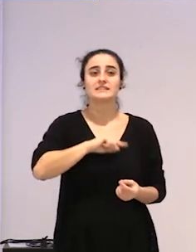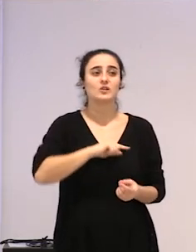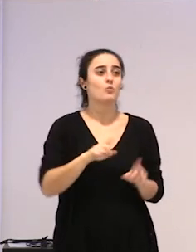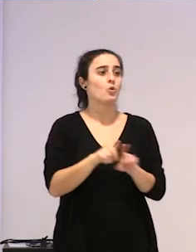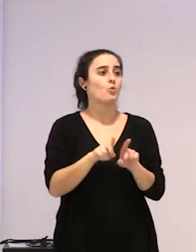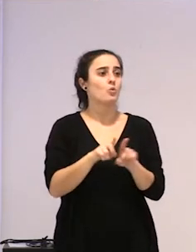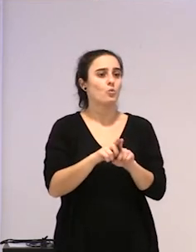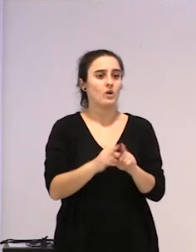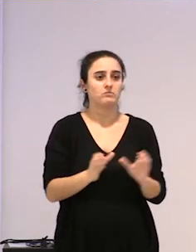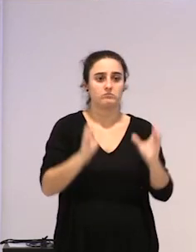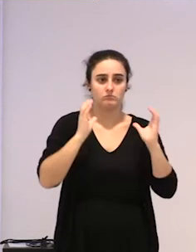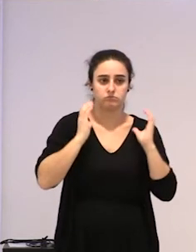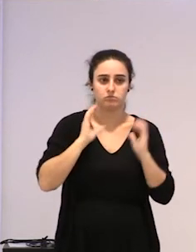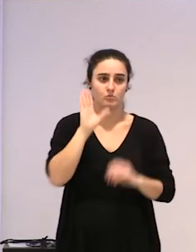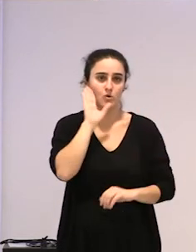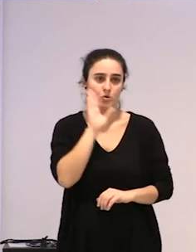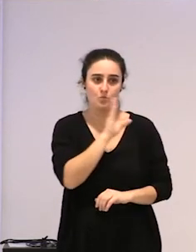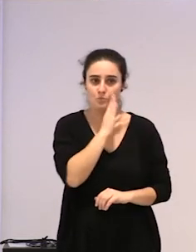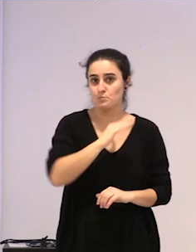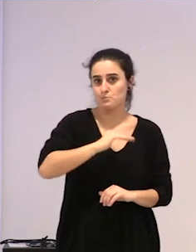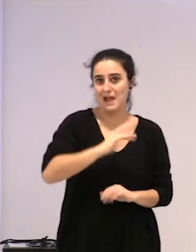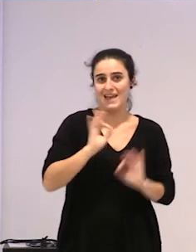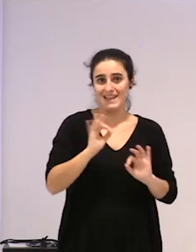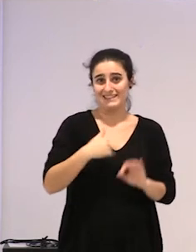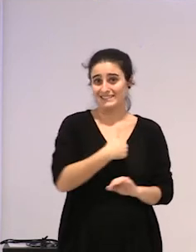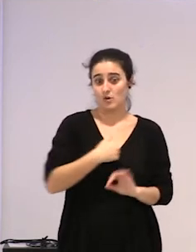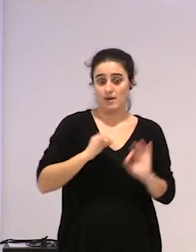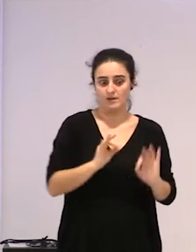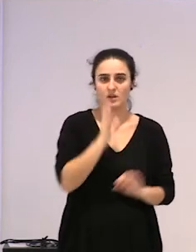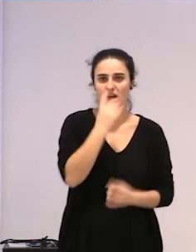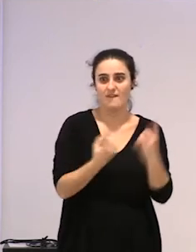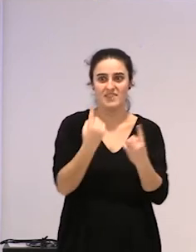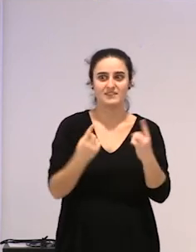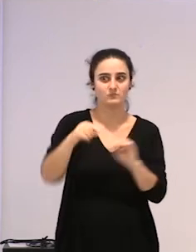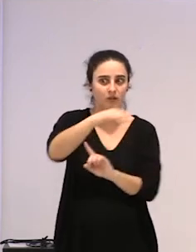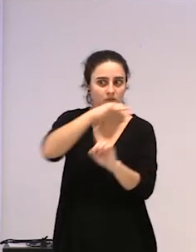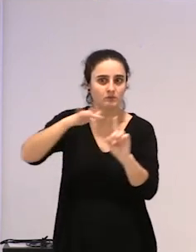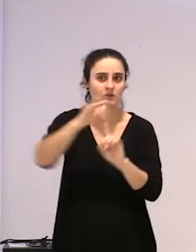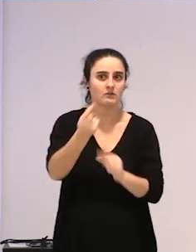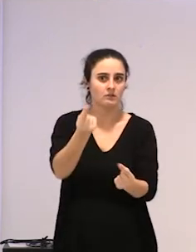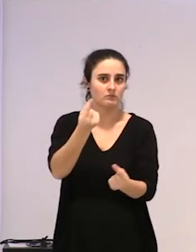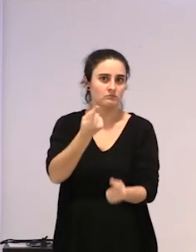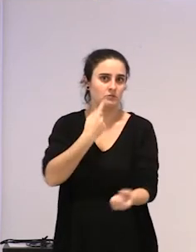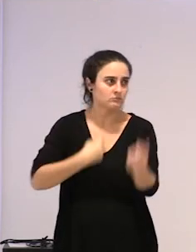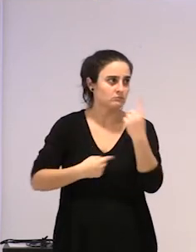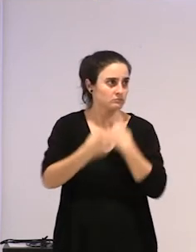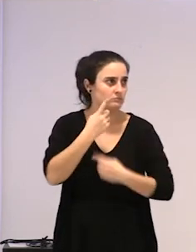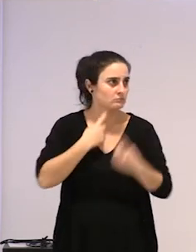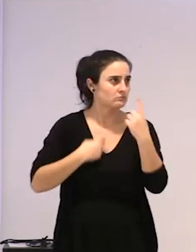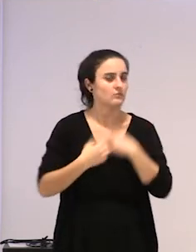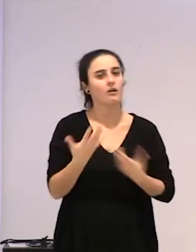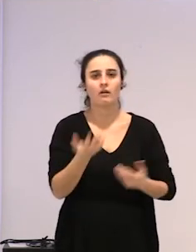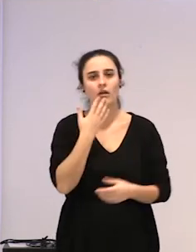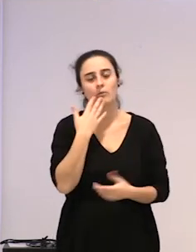askotan, eta nolabait, inguruan, ba, inguruak errepikatu die, askotan, ba, ba, hori ez, demago, joe